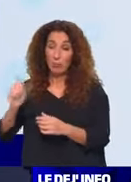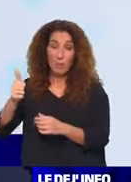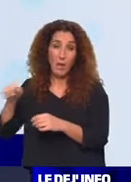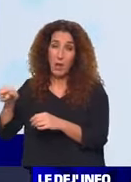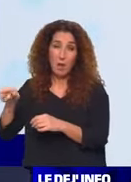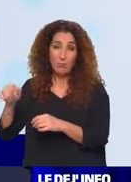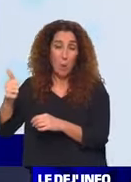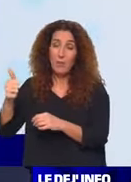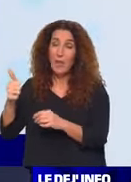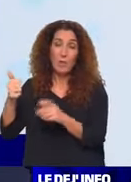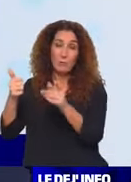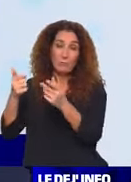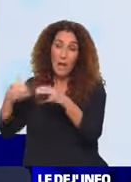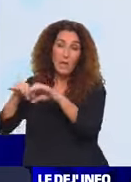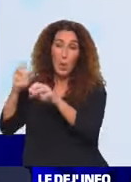nations européennes.